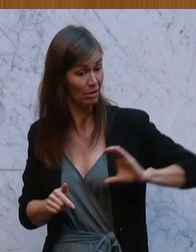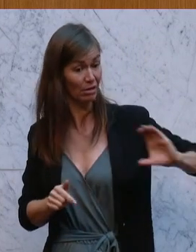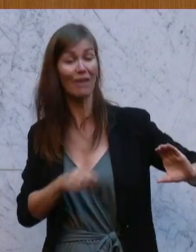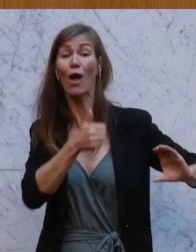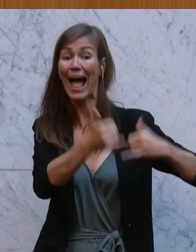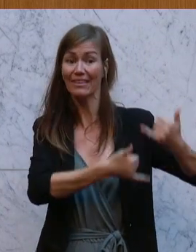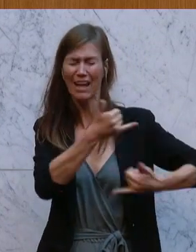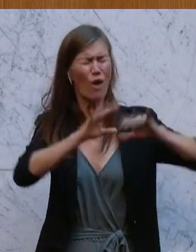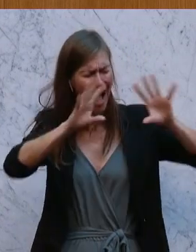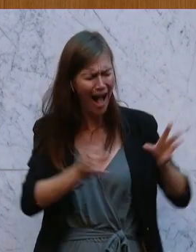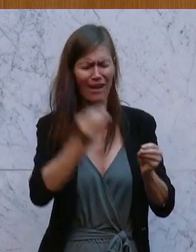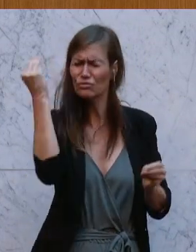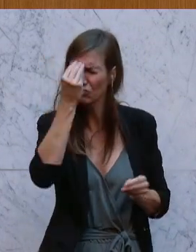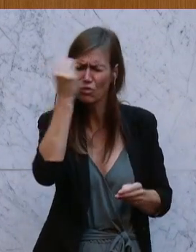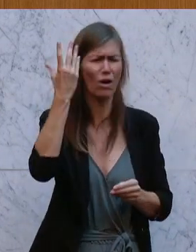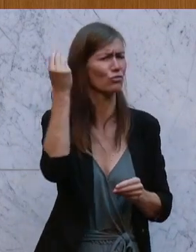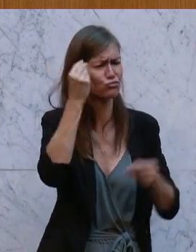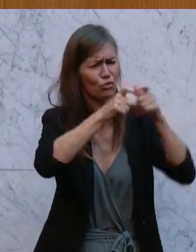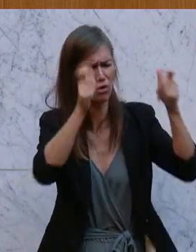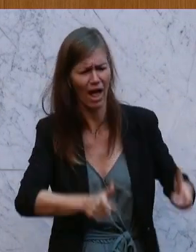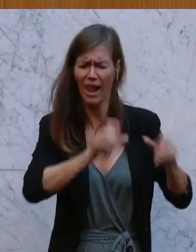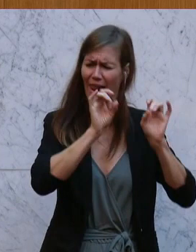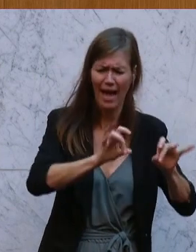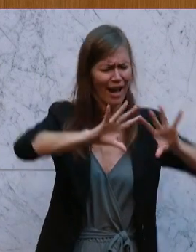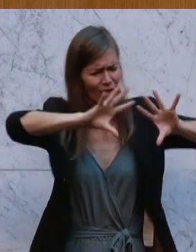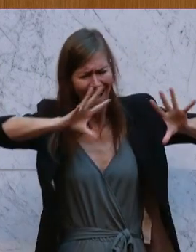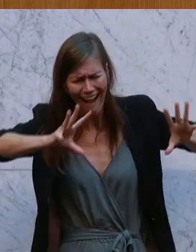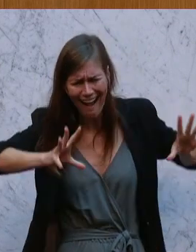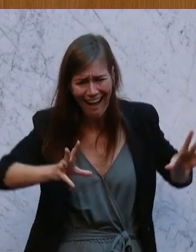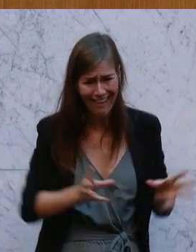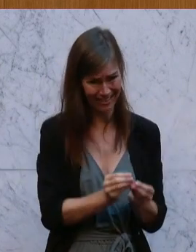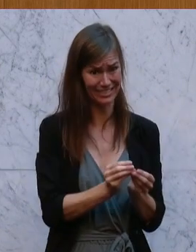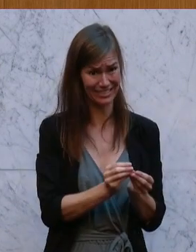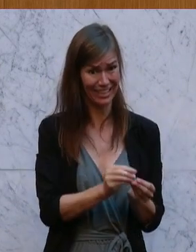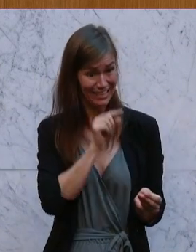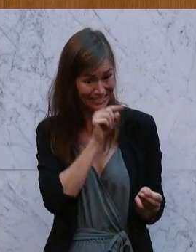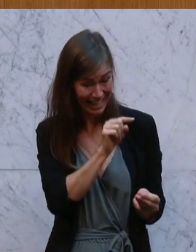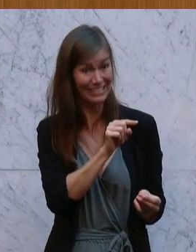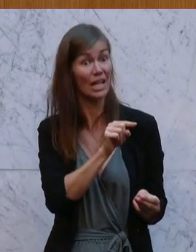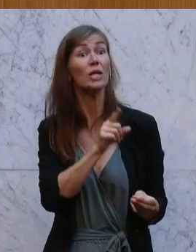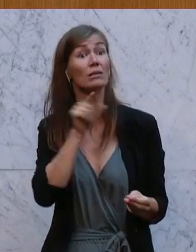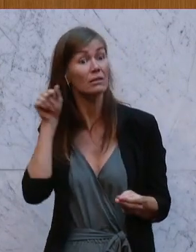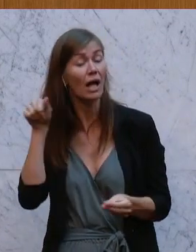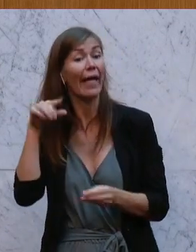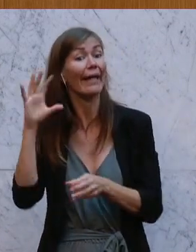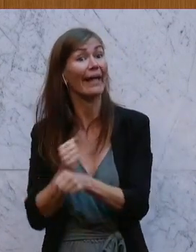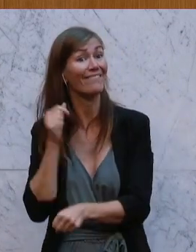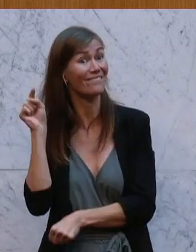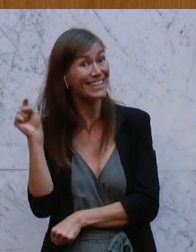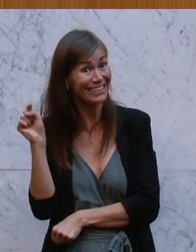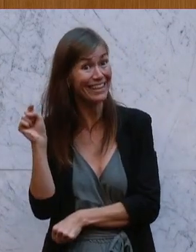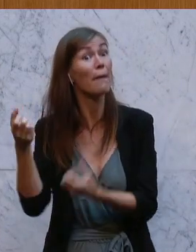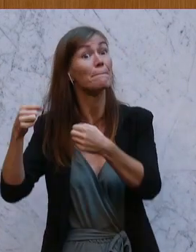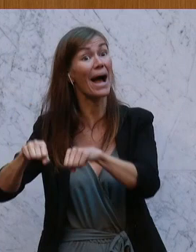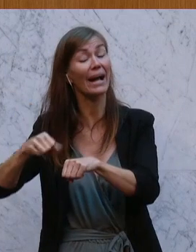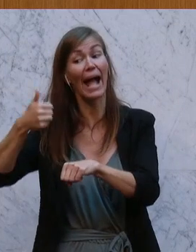wir für alle Schülerinnen, für alle Schüler, für alle Lehrerinnen, für alle Lehrer, für alle Schulgebäude ausgeben im Jahr. Das machen die